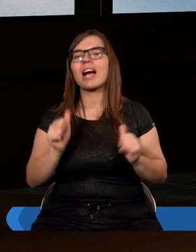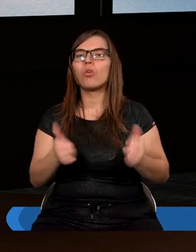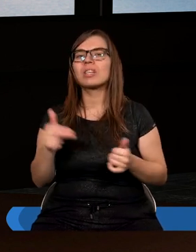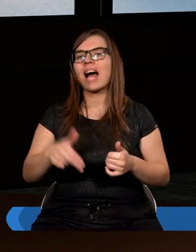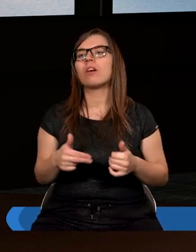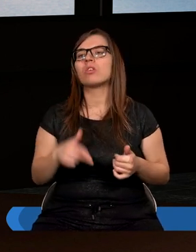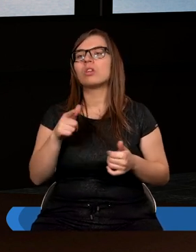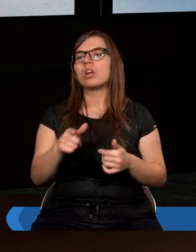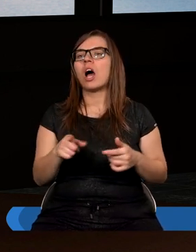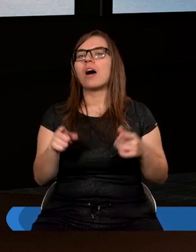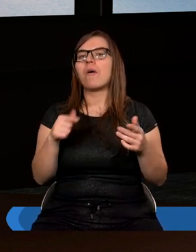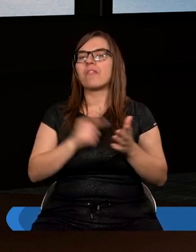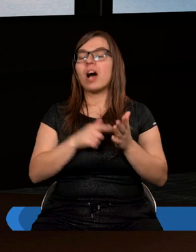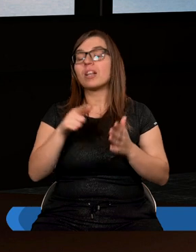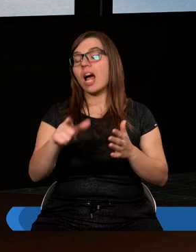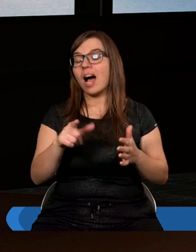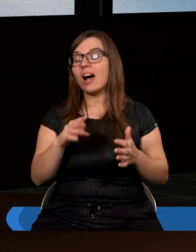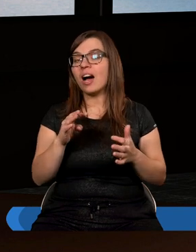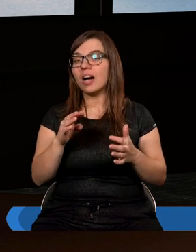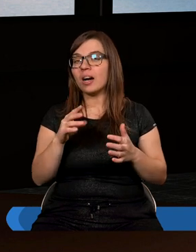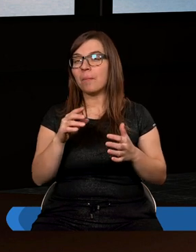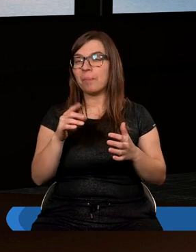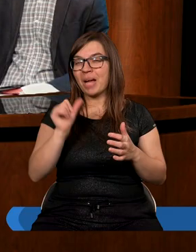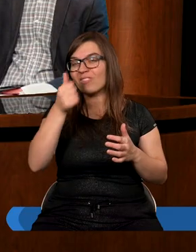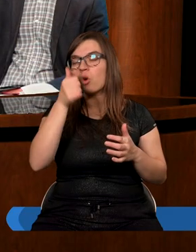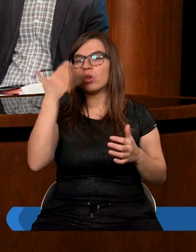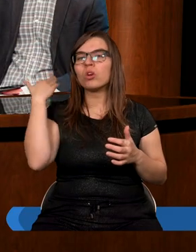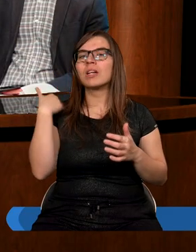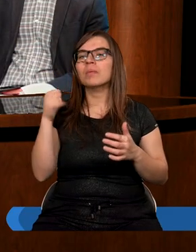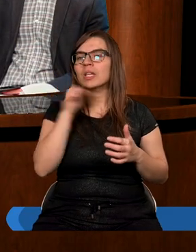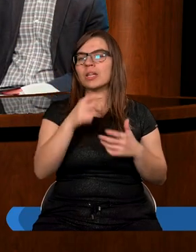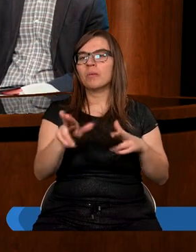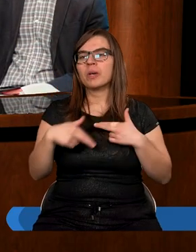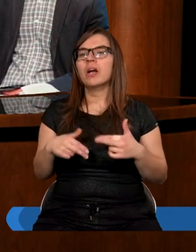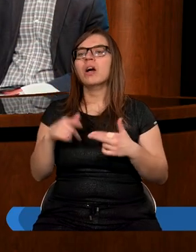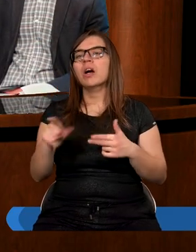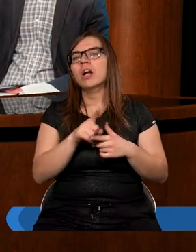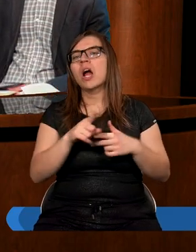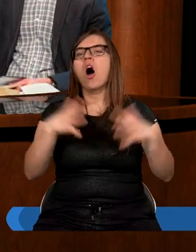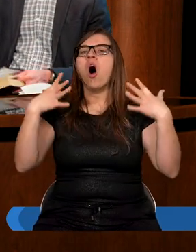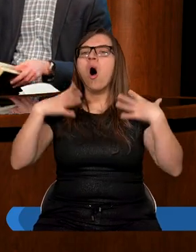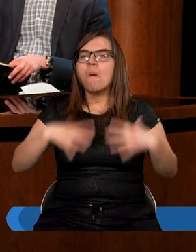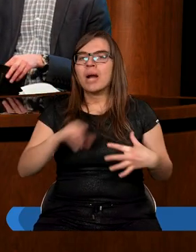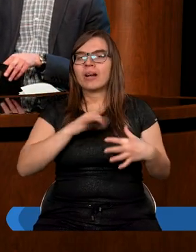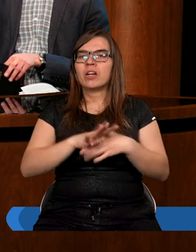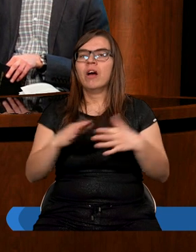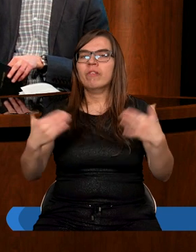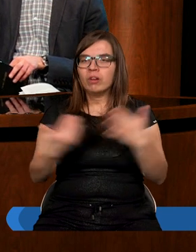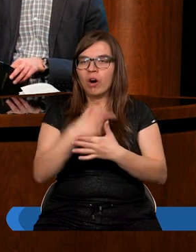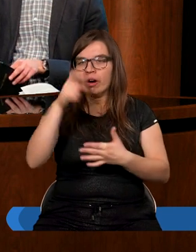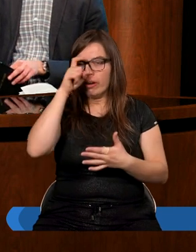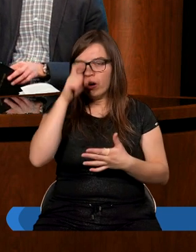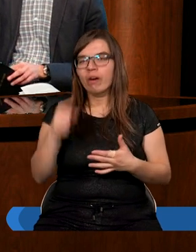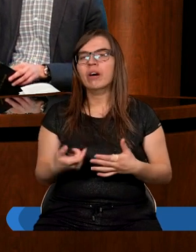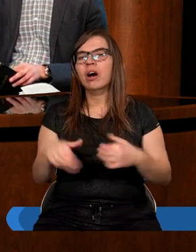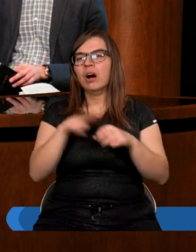tę nieprzerwaną łączność z Ojcem, naszym Stwórcą. Czytamy to wezwanie obleczcie się w nowego człowieka,